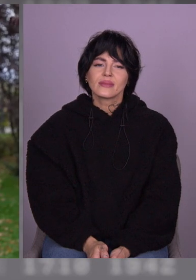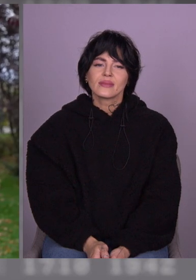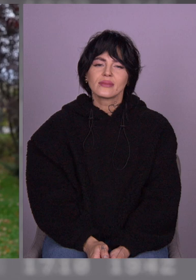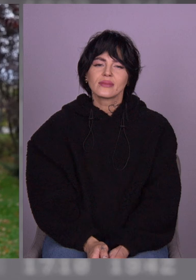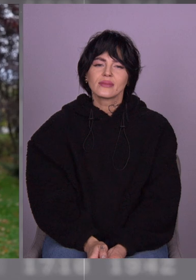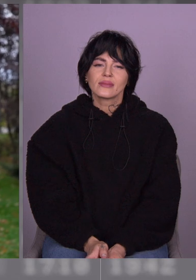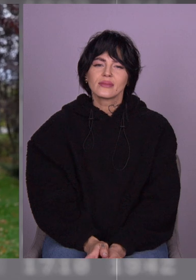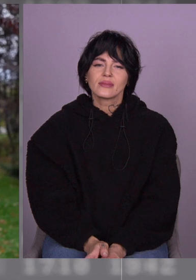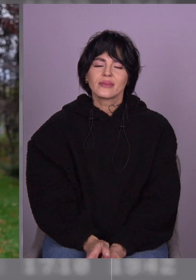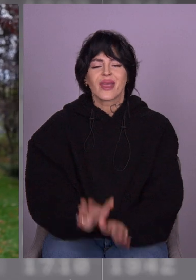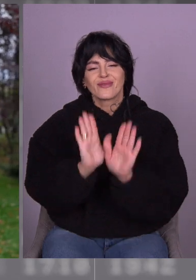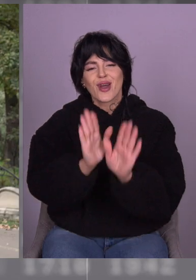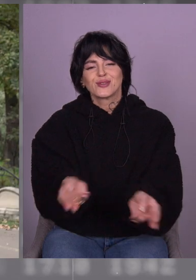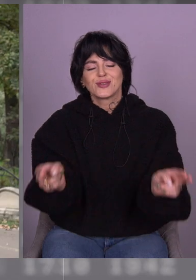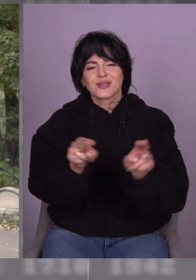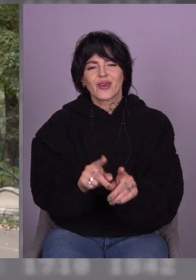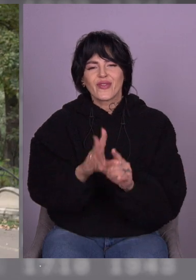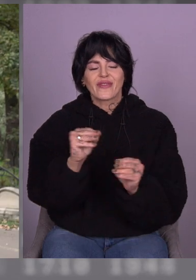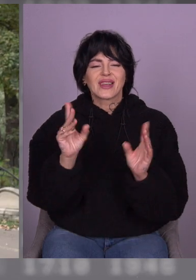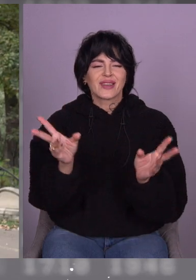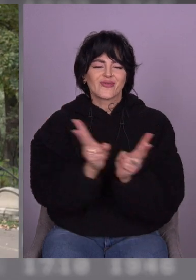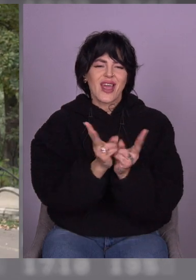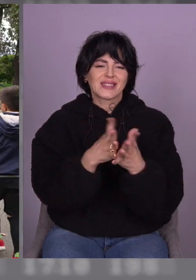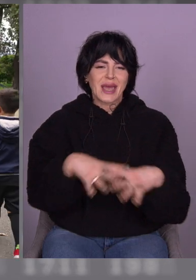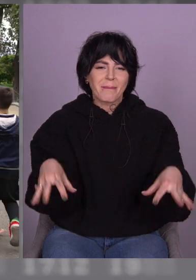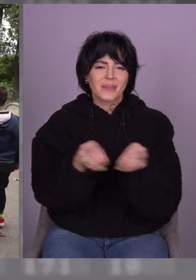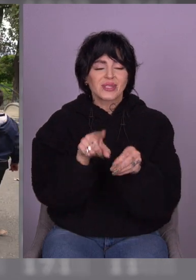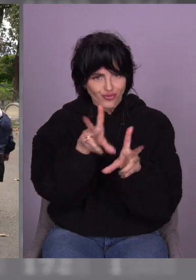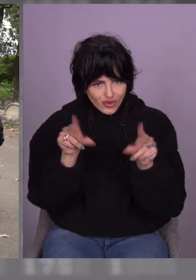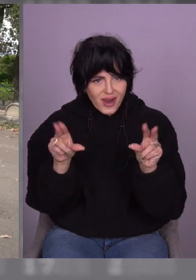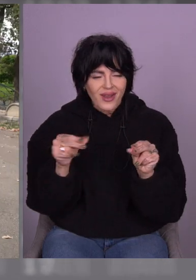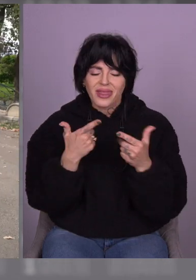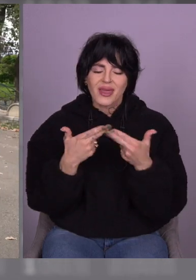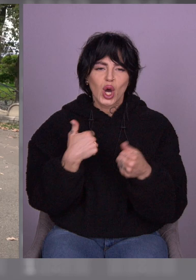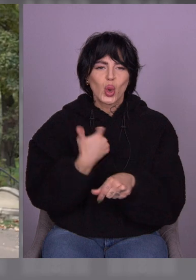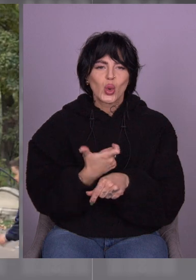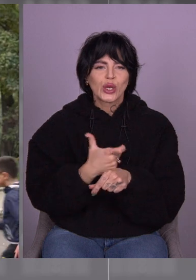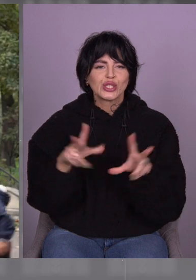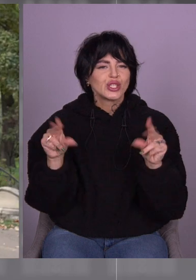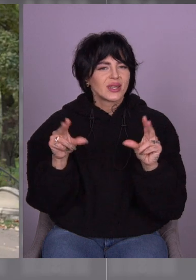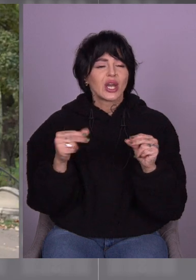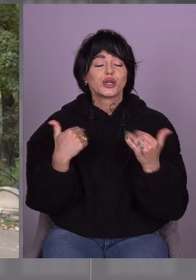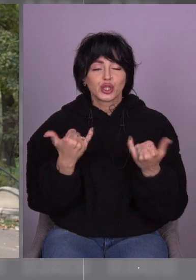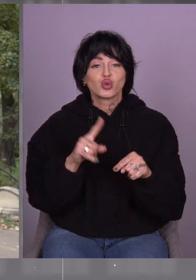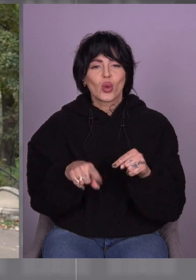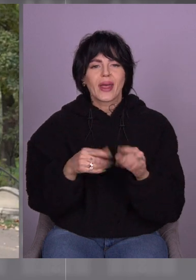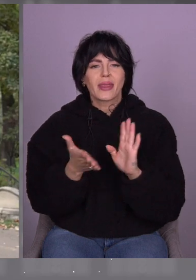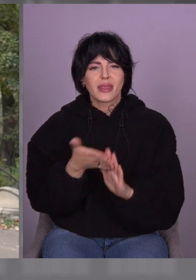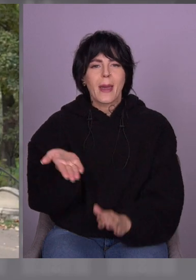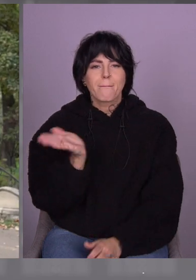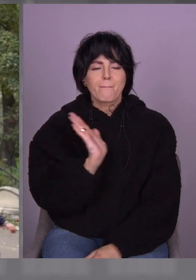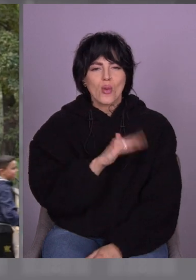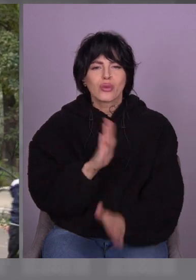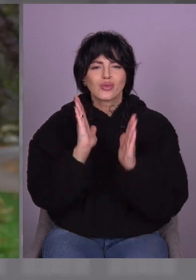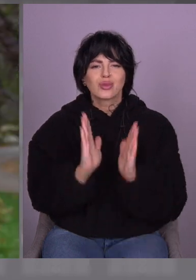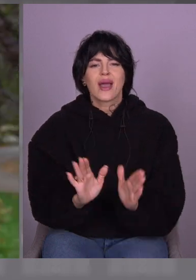Мені здається час залишати вас на одинці. Ви щасливі зараз? Так. Правда? Зараз приїдемо додому. Я зараз буду